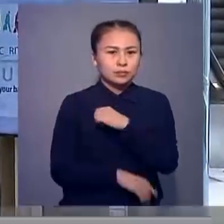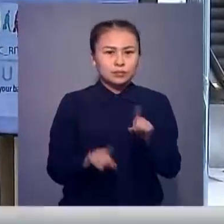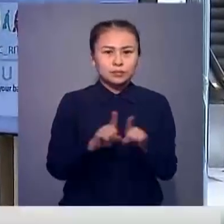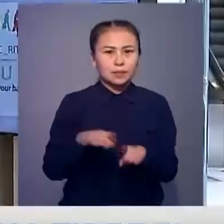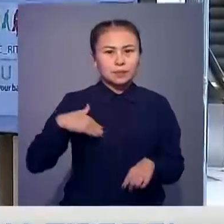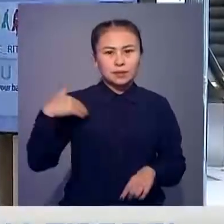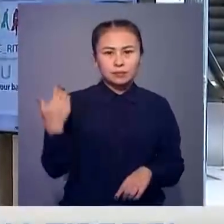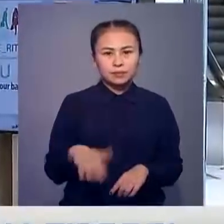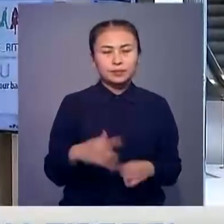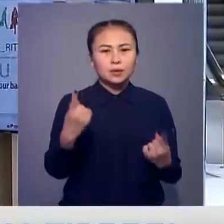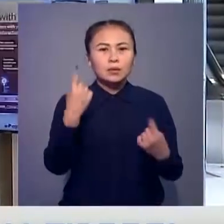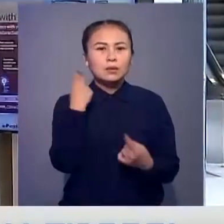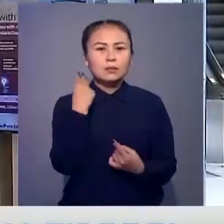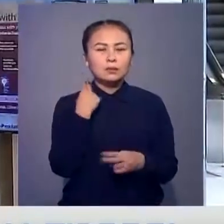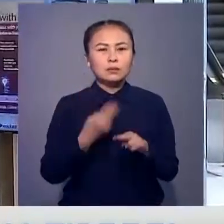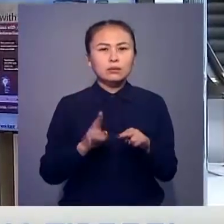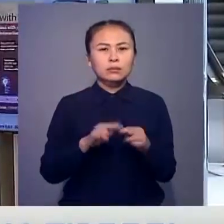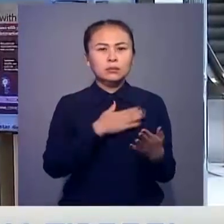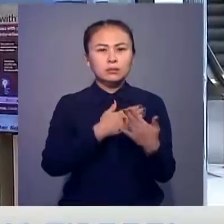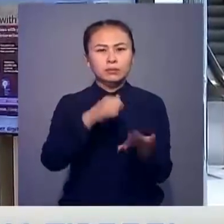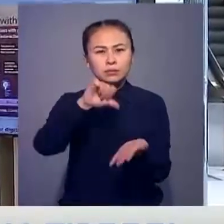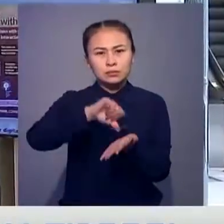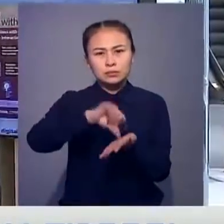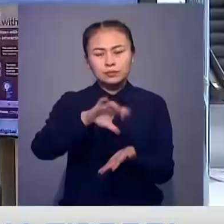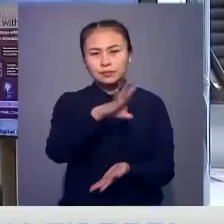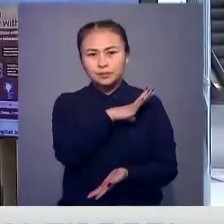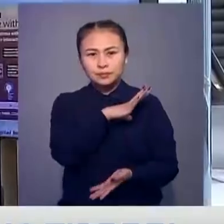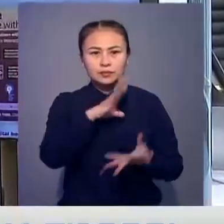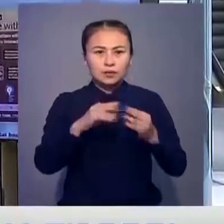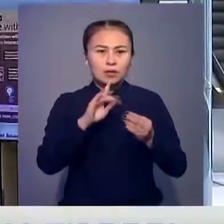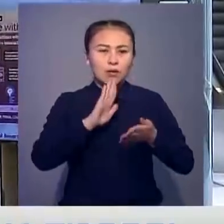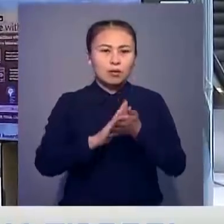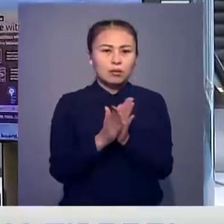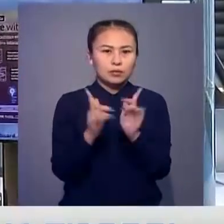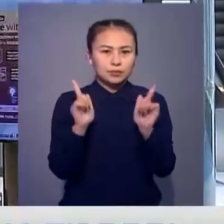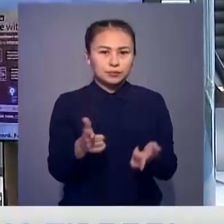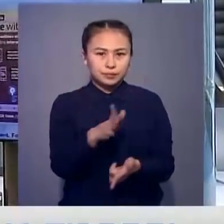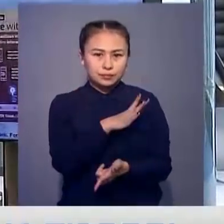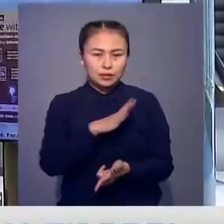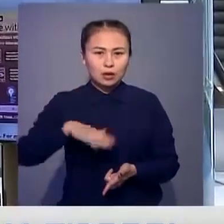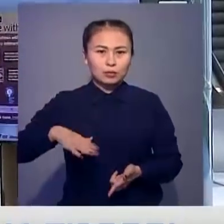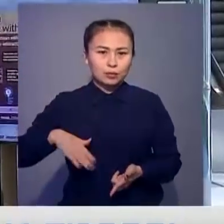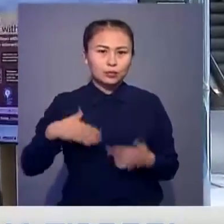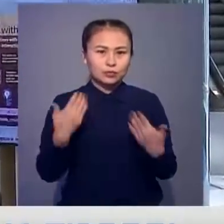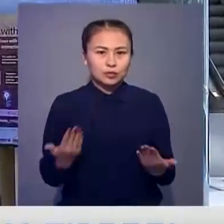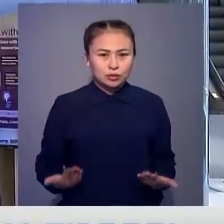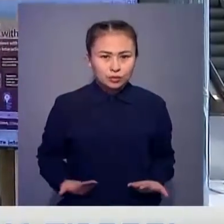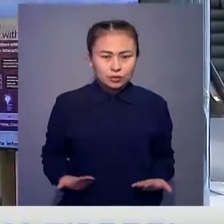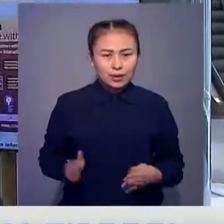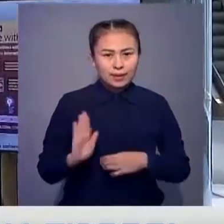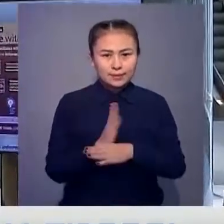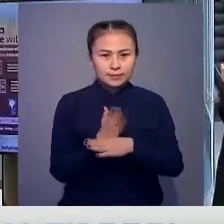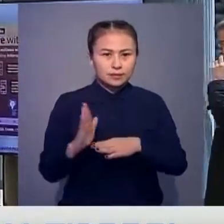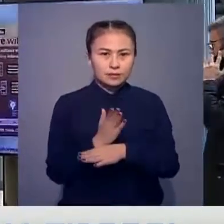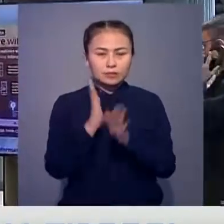Қазір Ұлы Британия белсенді түрде одаққа мүше елдермен жеке келісі жүргізіп жатыр. Осы тұрғыдан олар бізді жікке бөліде.